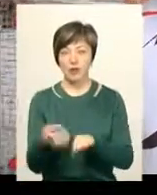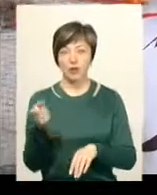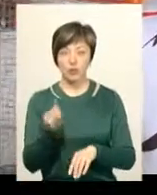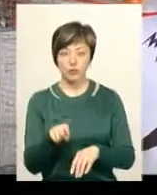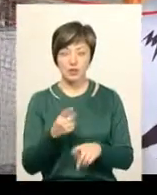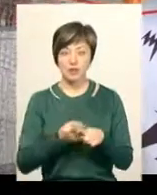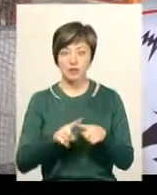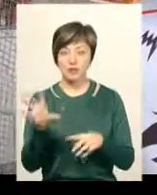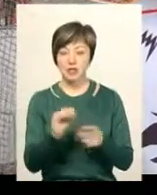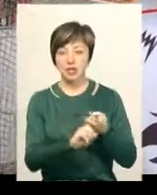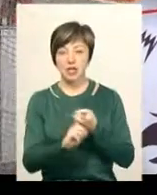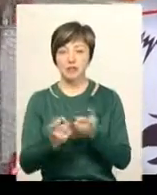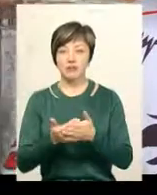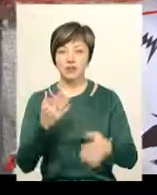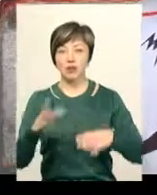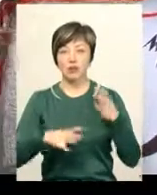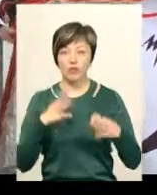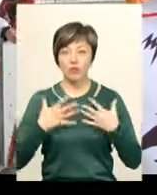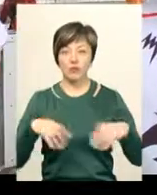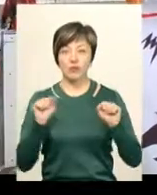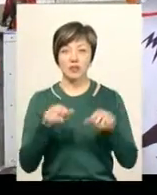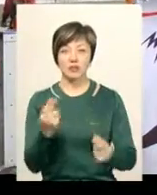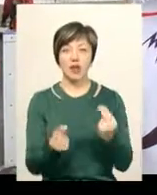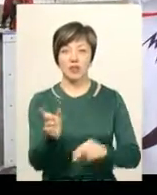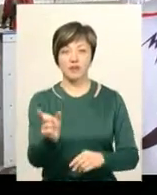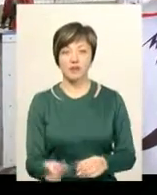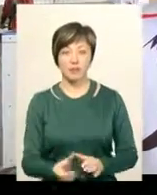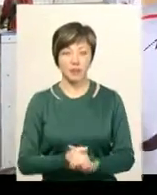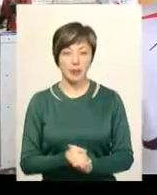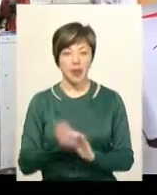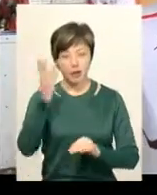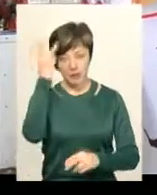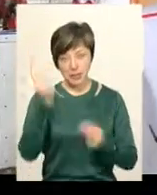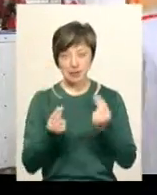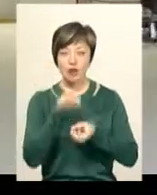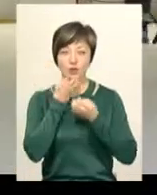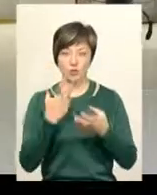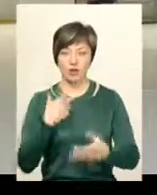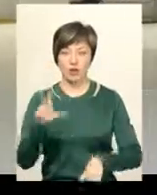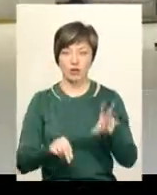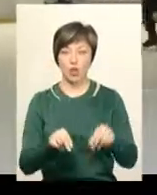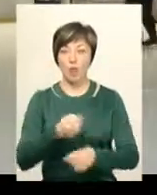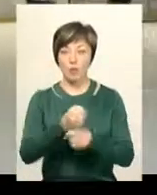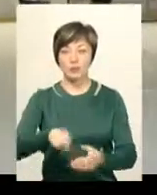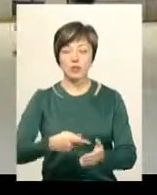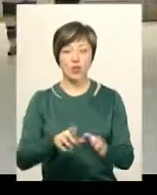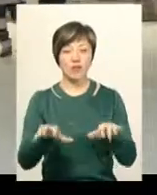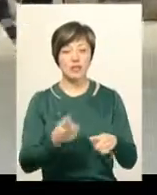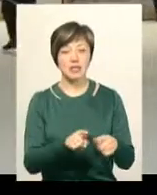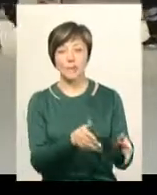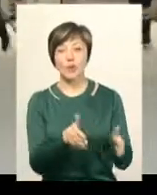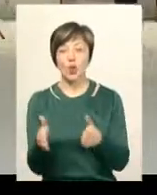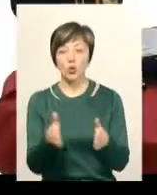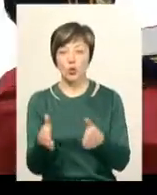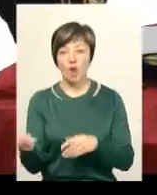я ж кажу, це все задача від тренувань і від самовіддачі самого гравця. Хмельницький зіграв добре, я вважаю. Кубок міського голови – це підготовка